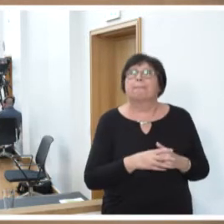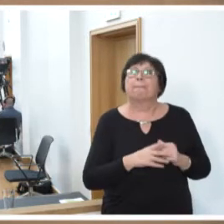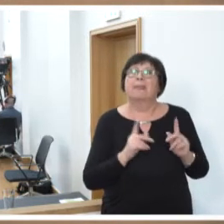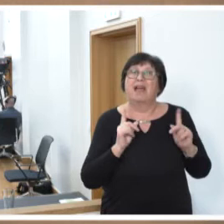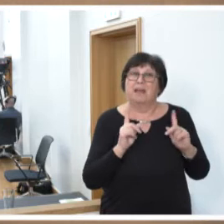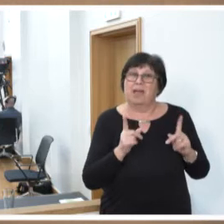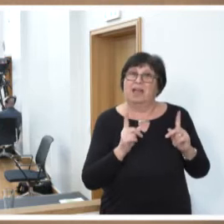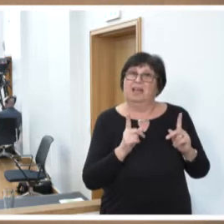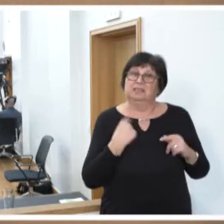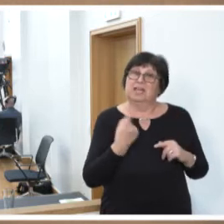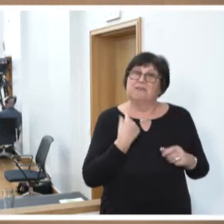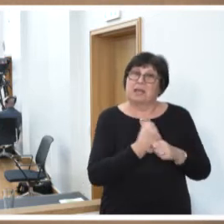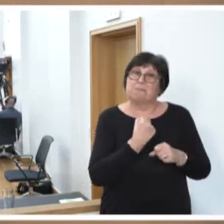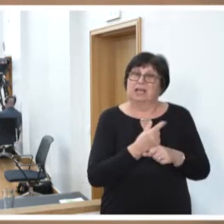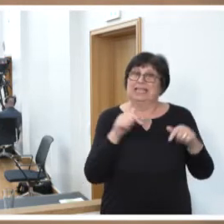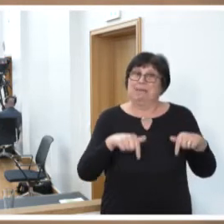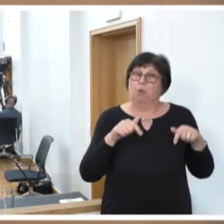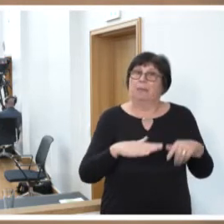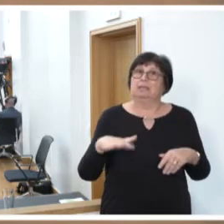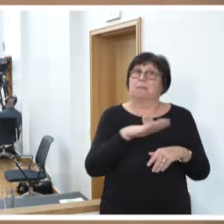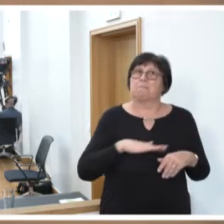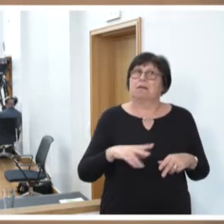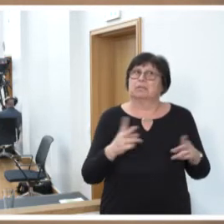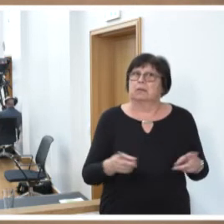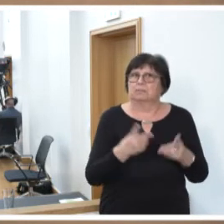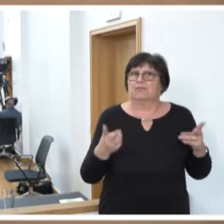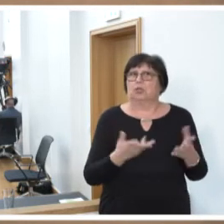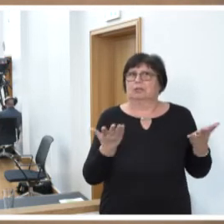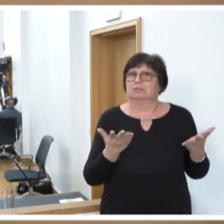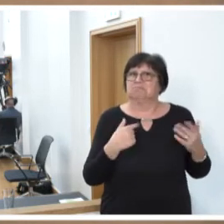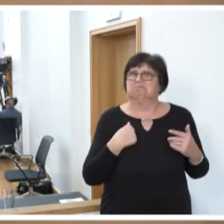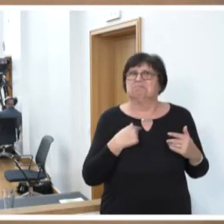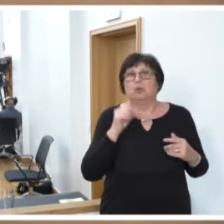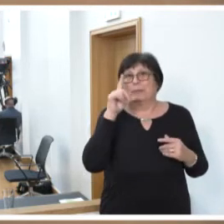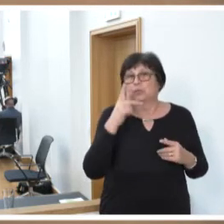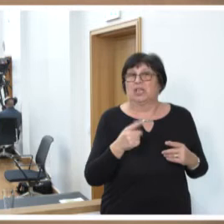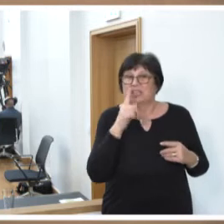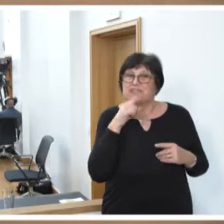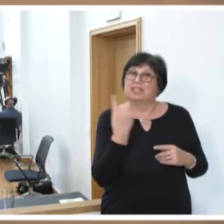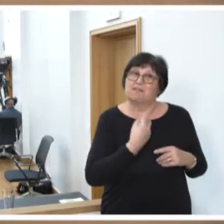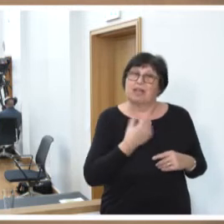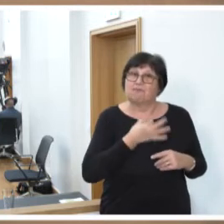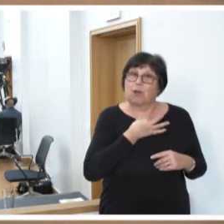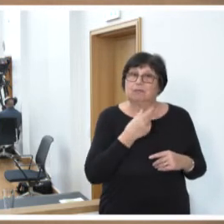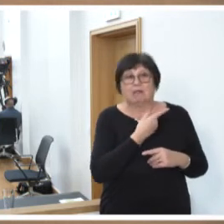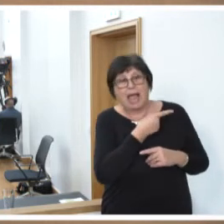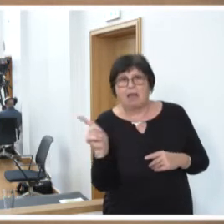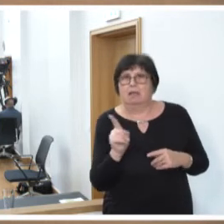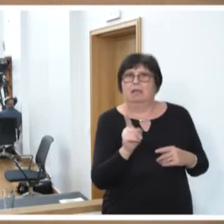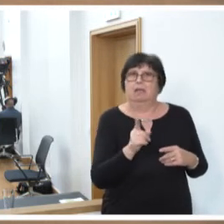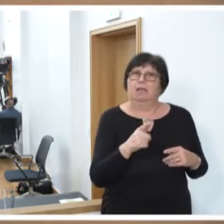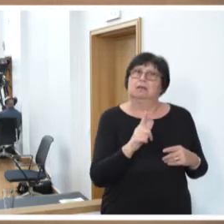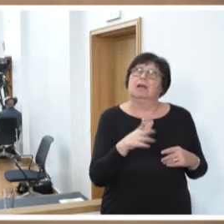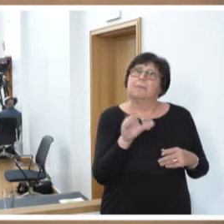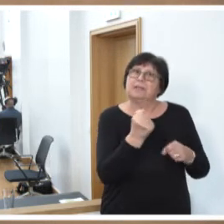Aber wir machen das im Moment marktgetrieben. Und ich bin der festen Überzeugung, wenn wir wirklich wollen, dass alle teilhaben